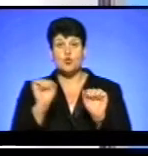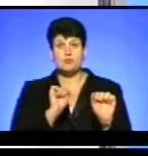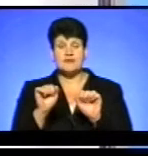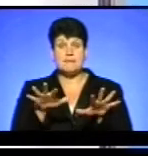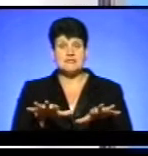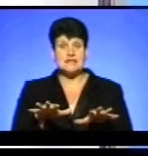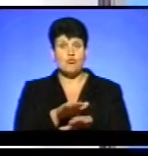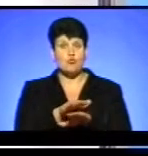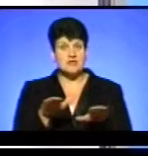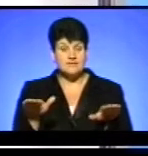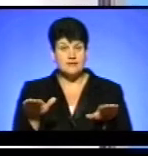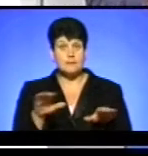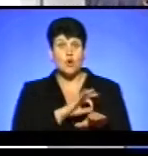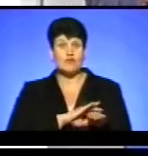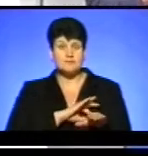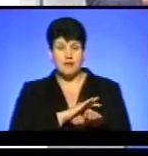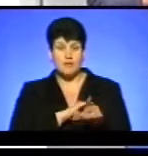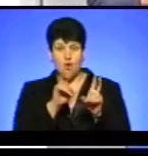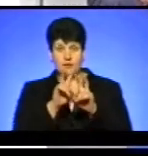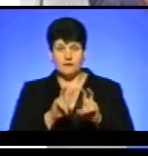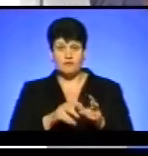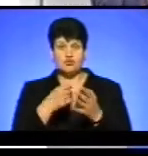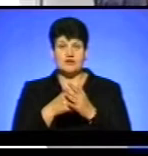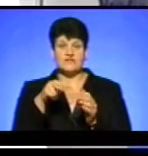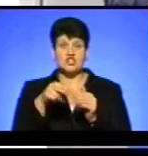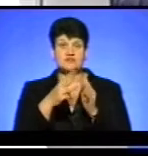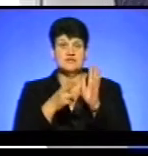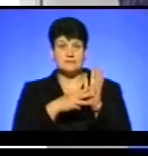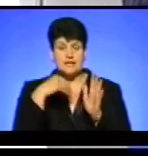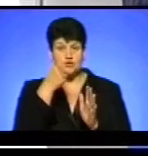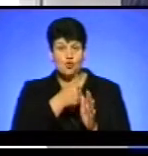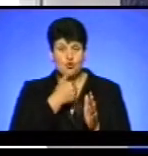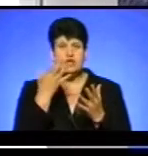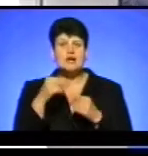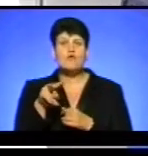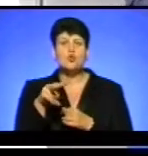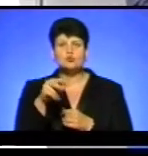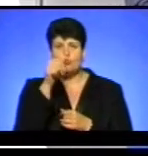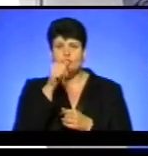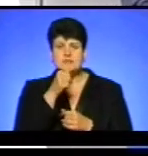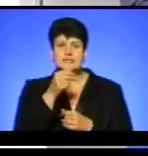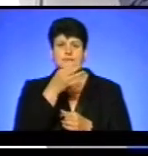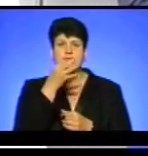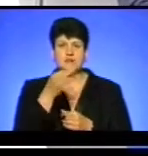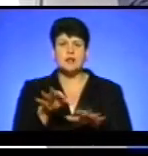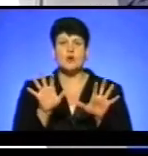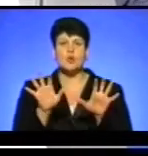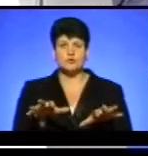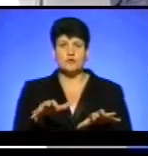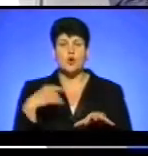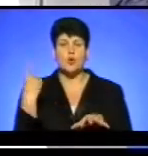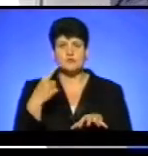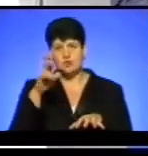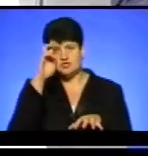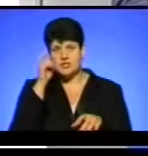місцевому рівні. Проспілка, проаналізувавши бюджет 2018 року, ще в лютому місяці звернулася до голови обласної